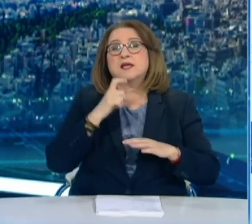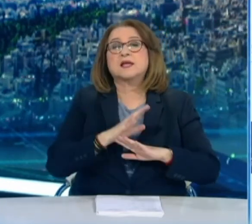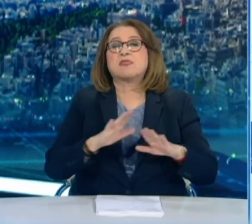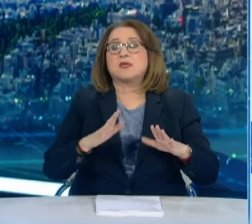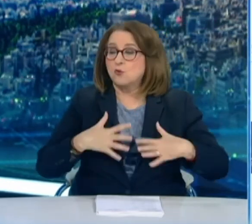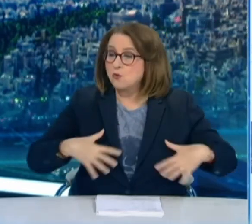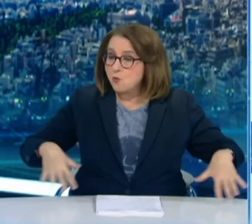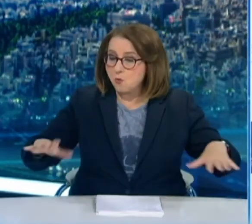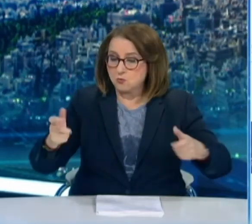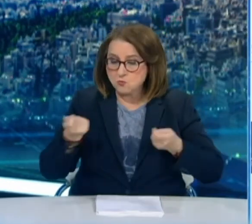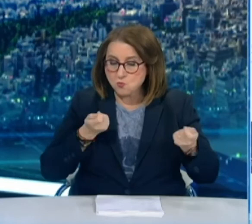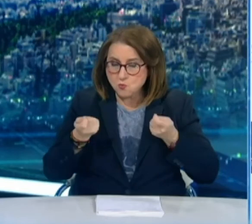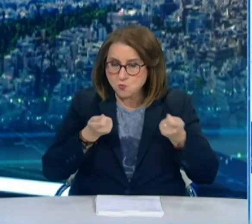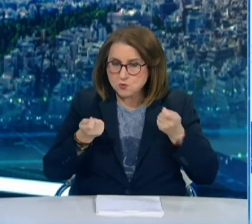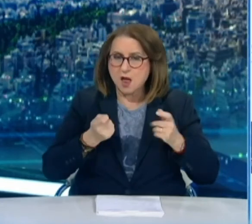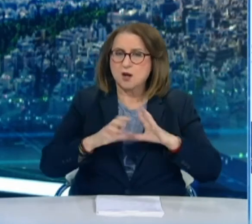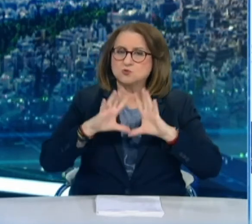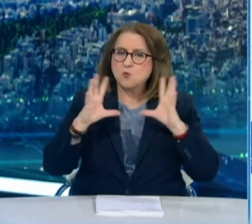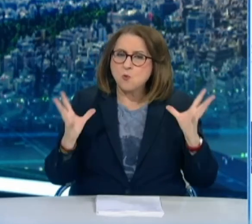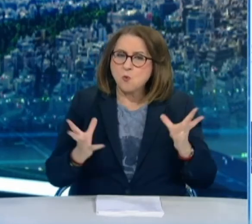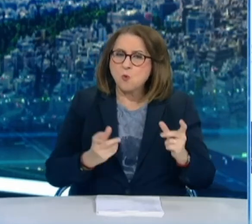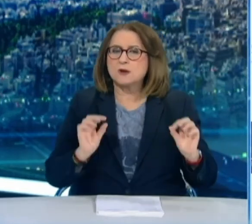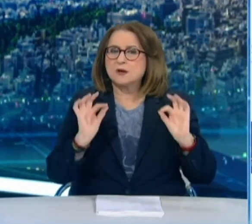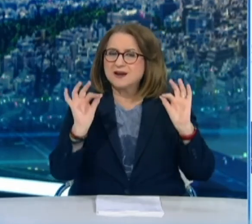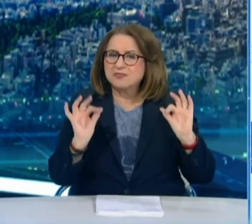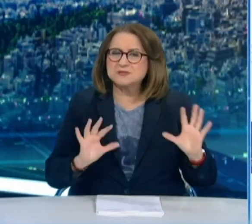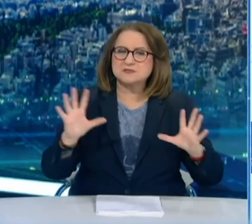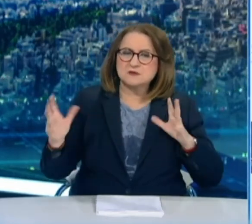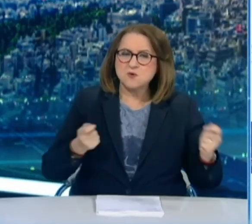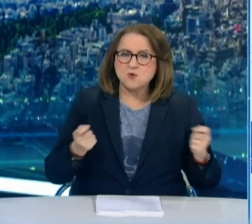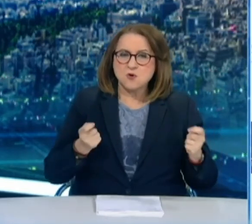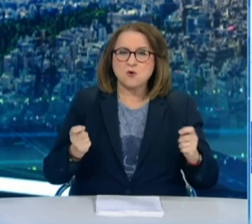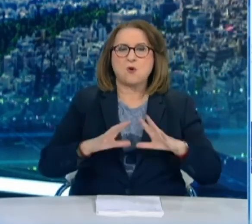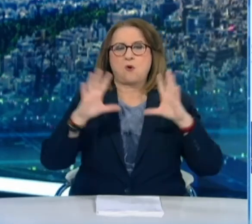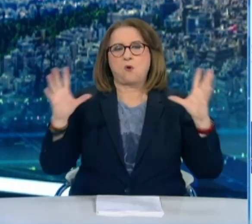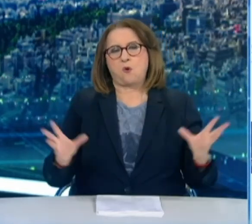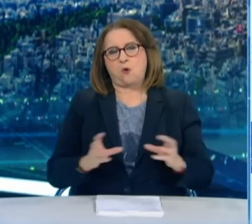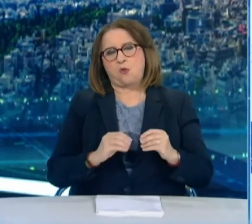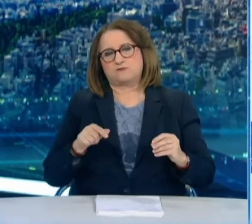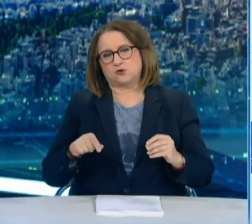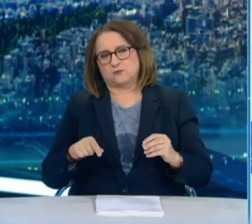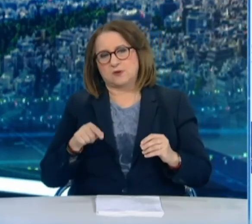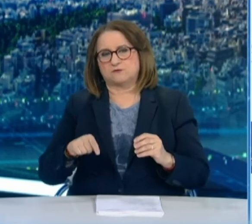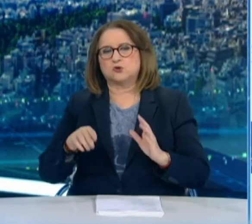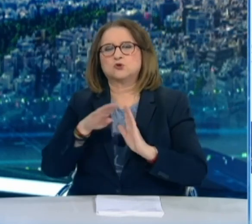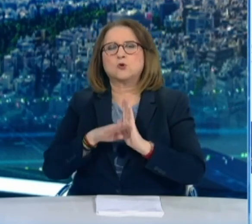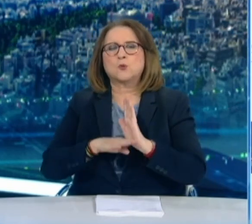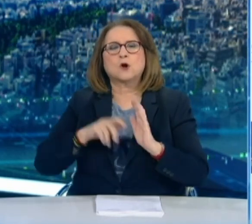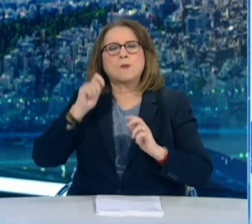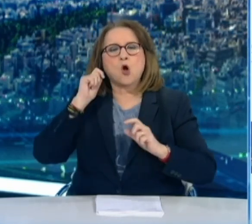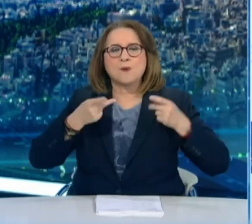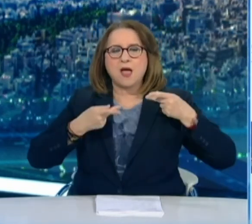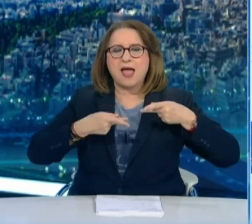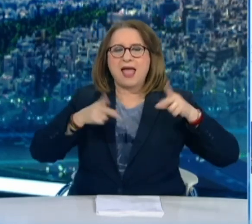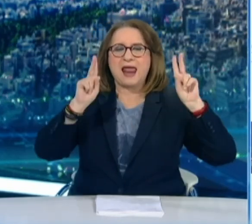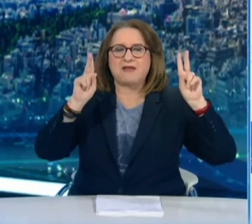παράδοση. Πράγοντες, διοικητική, όλο το κομμάτι της ομάδας του προγράμματος Ελευθερία. Μου δίνει την ευκαιρία σήμερα για μια